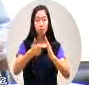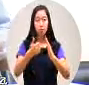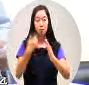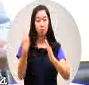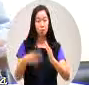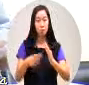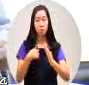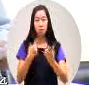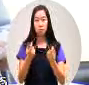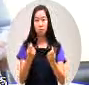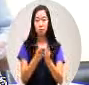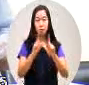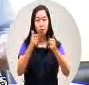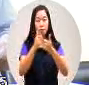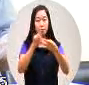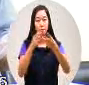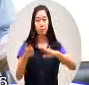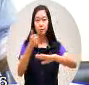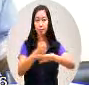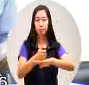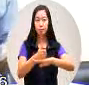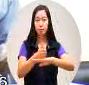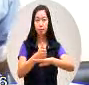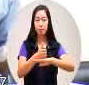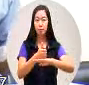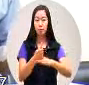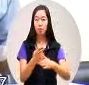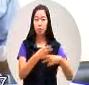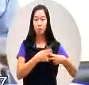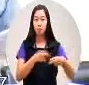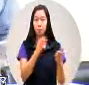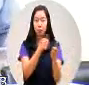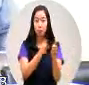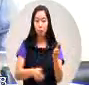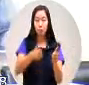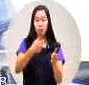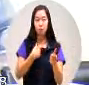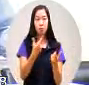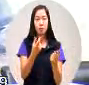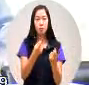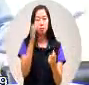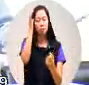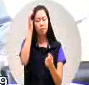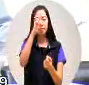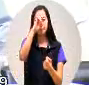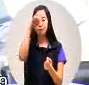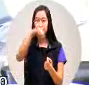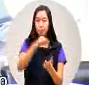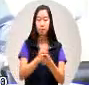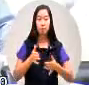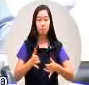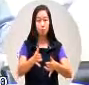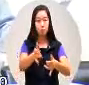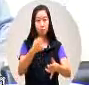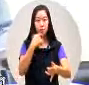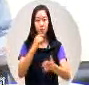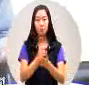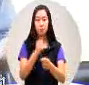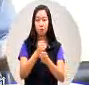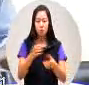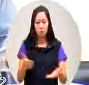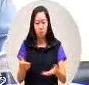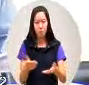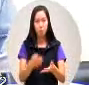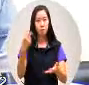的大会主席副议长我们都期待这一条南横公路呢赶快重